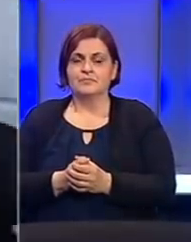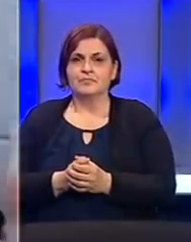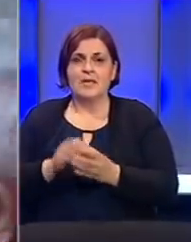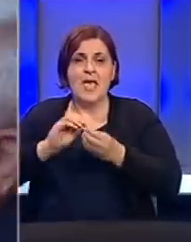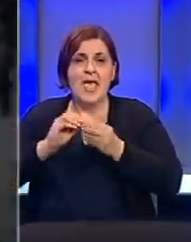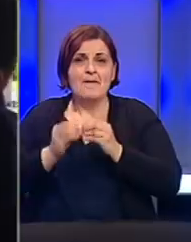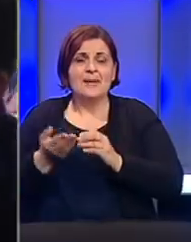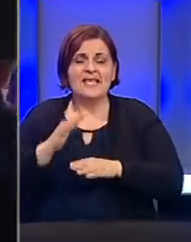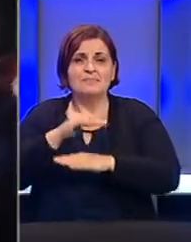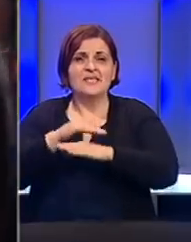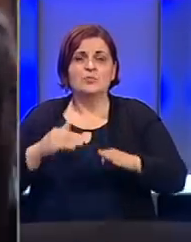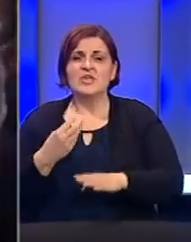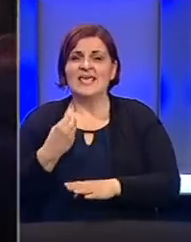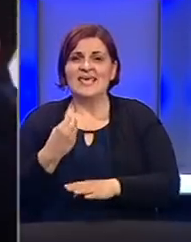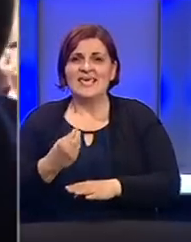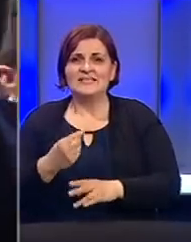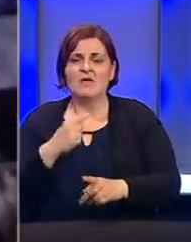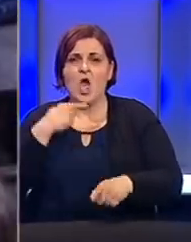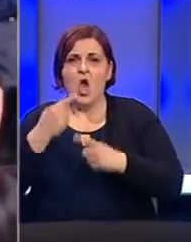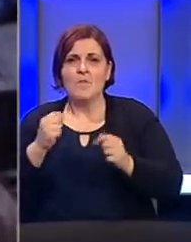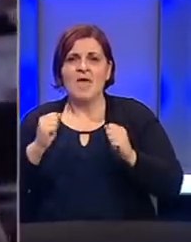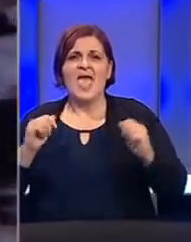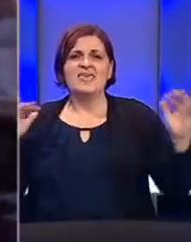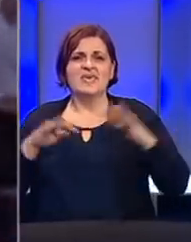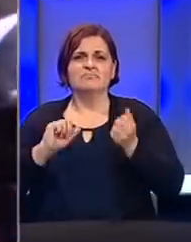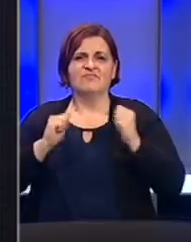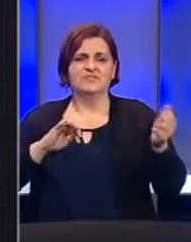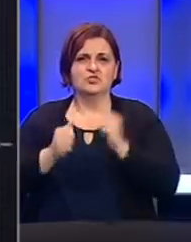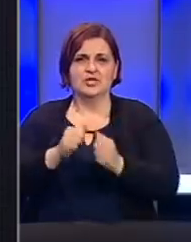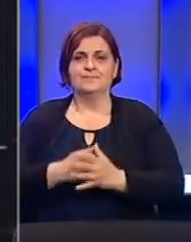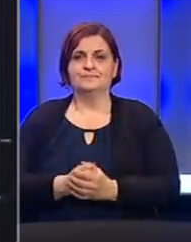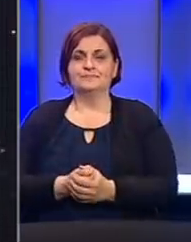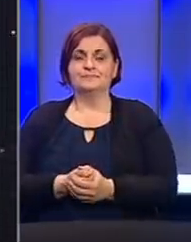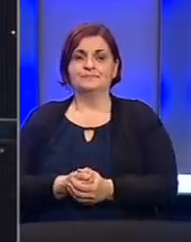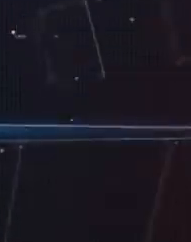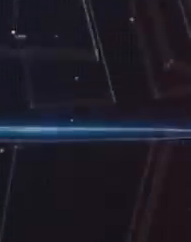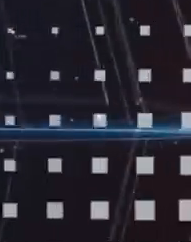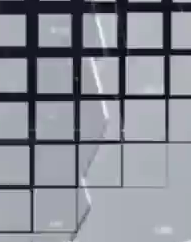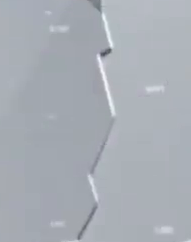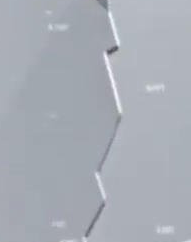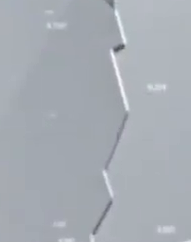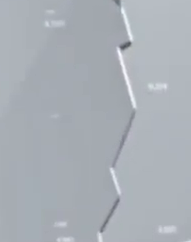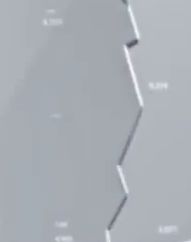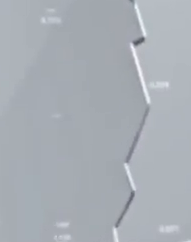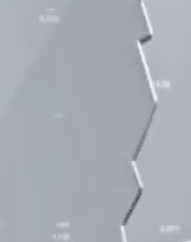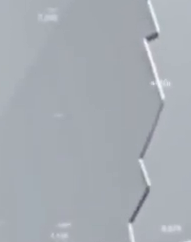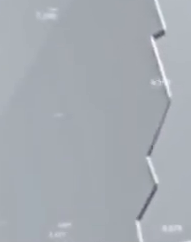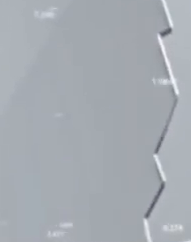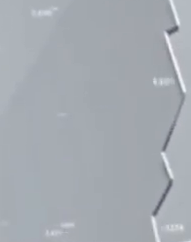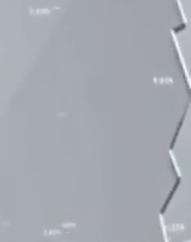Incident ispred Skupštine Srbije, verbalni i tjelesni obračun. Top 10 najboljih